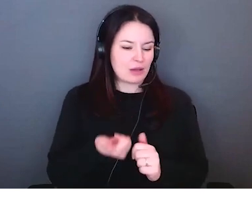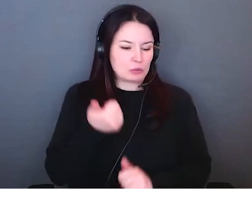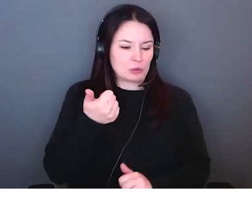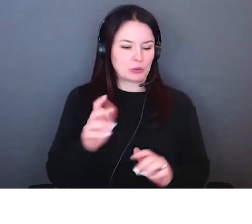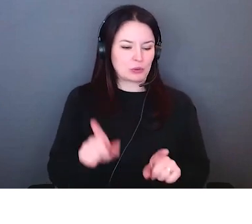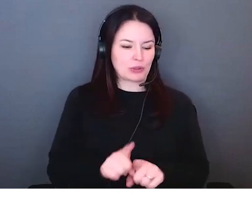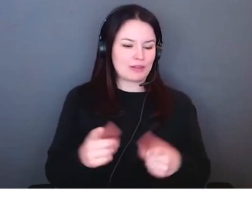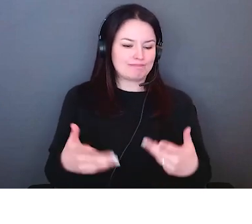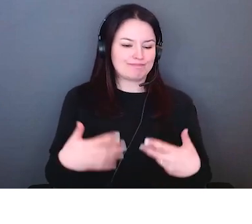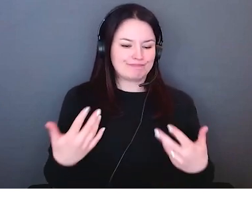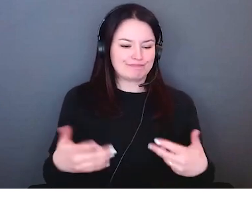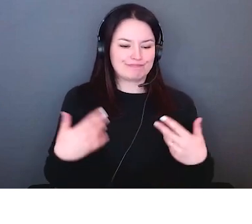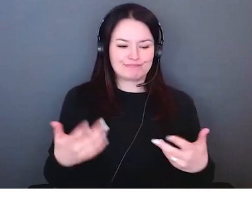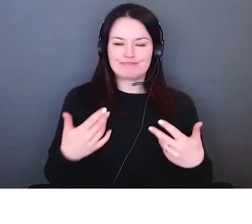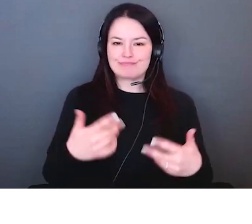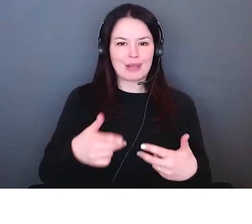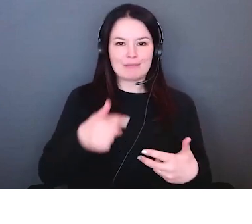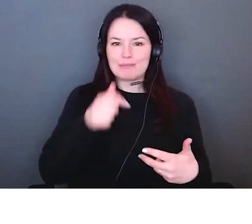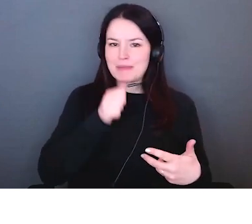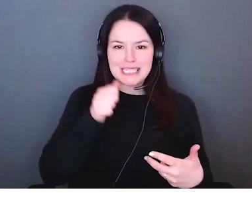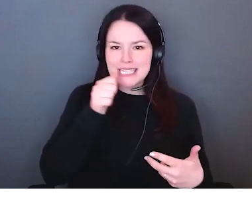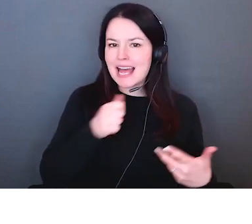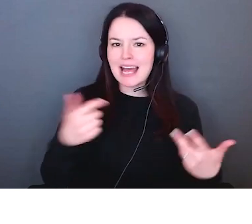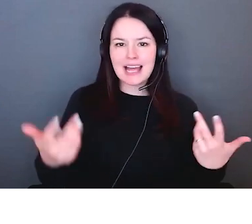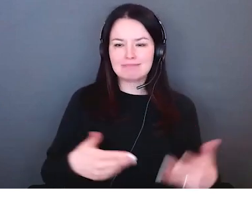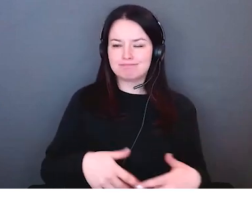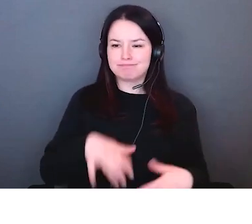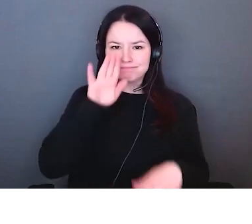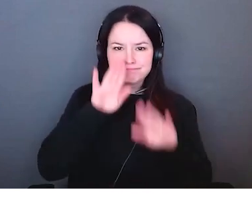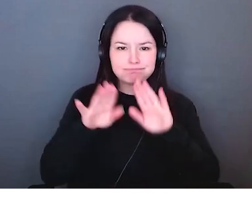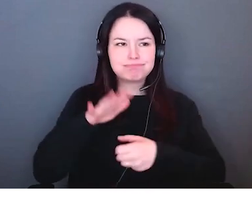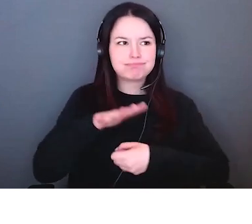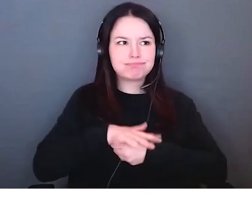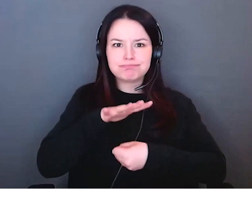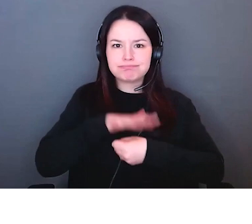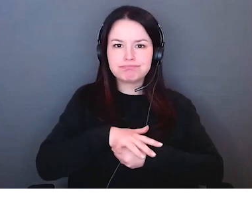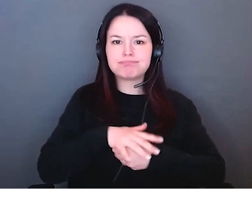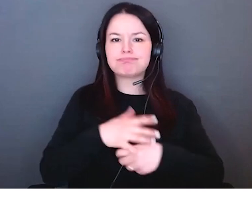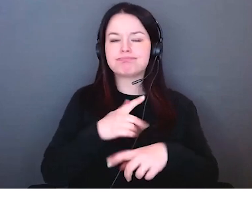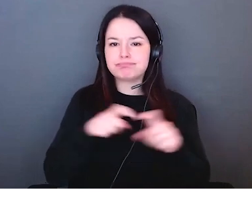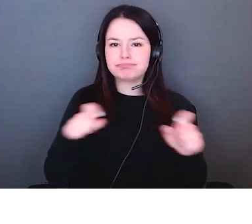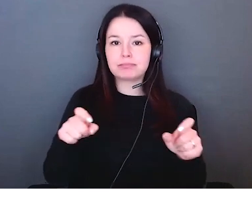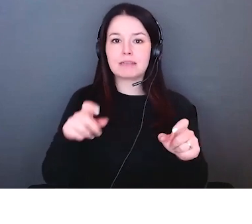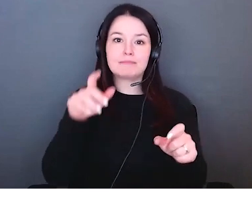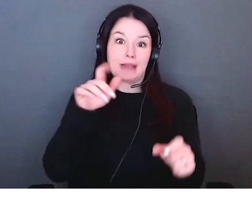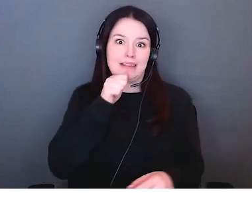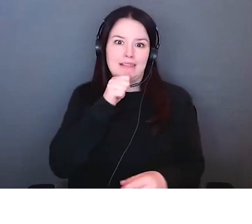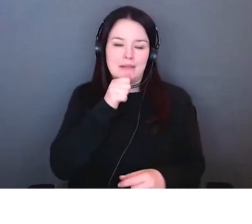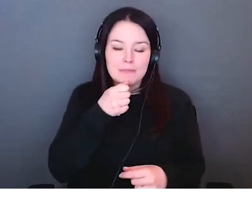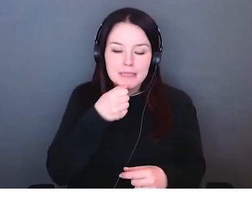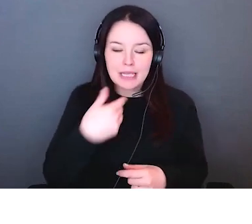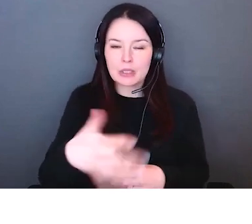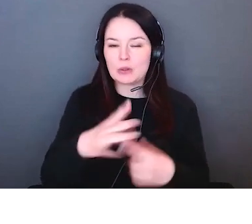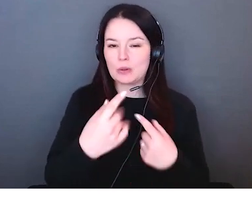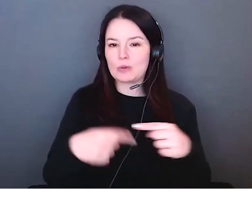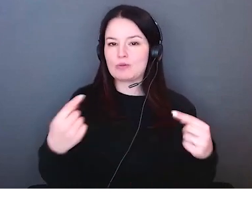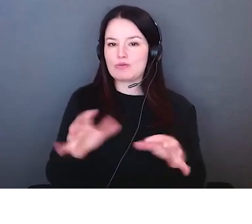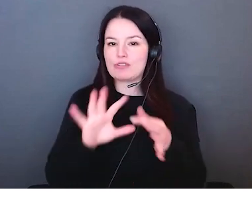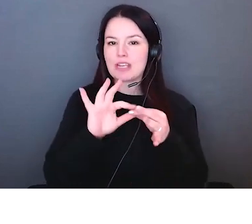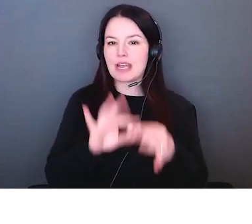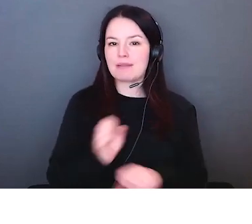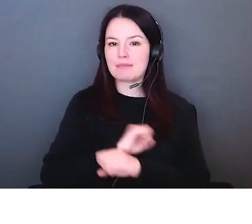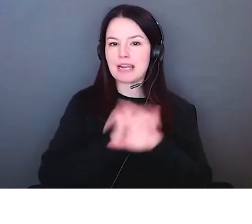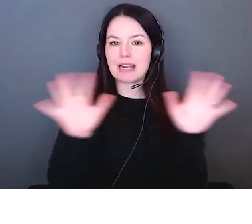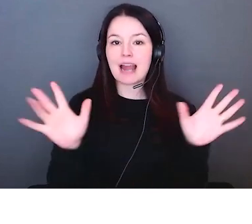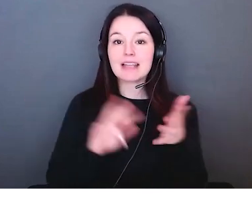ne savaient pas qu'il y avait des enregistrements précédents et ça va ça va comme ça cela bienvenue cela a